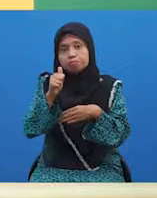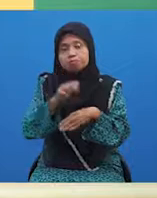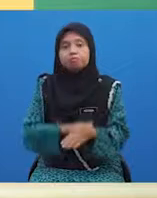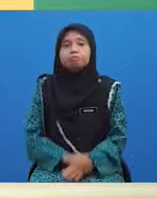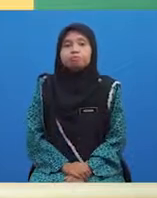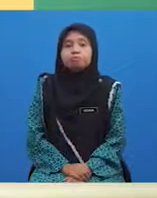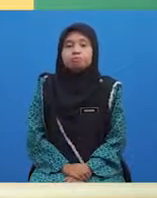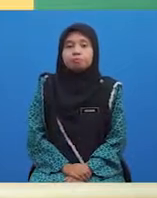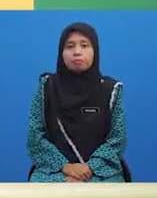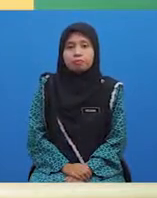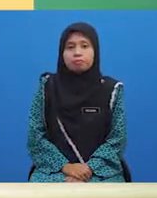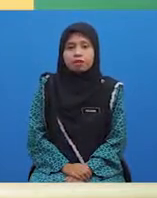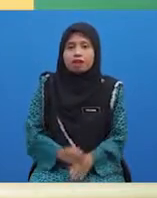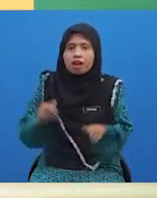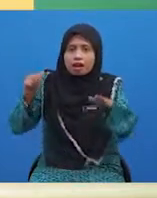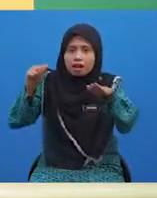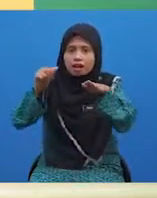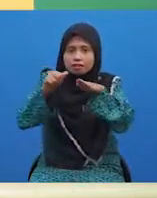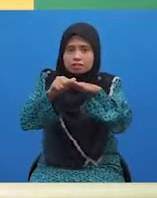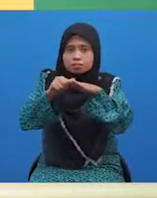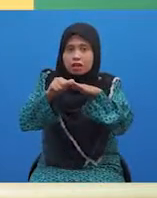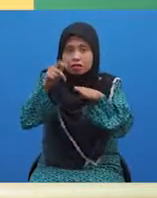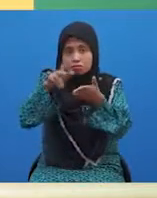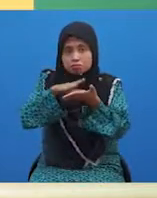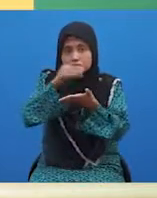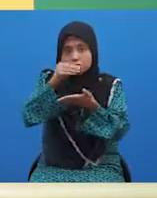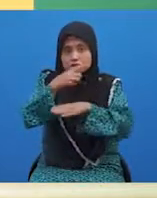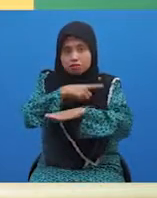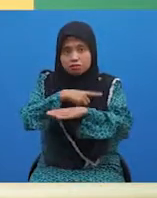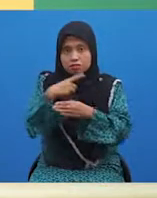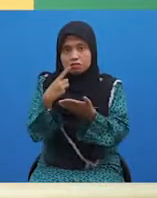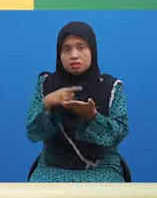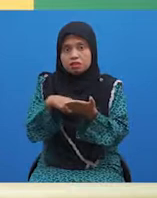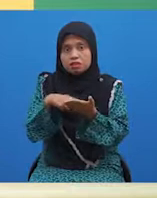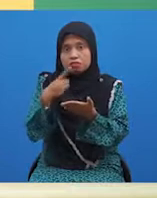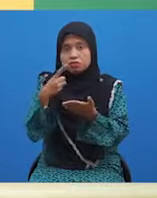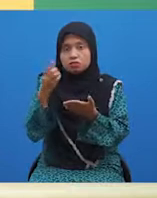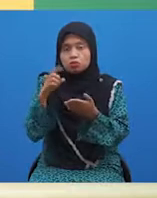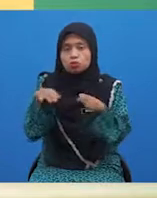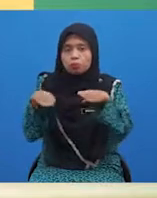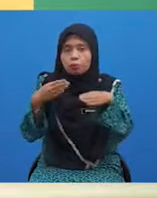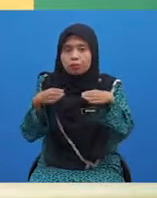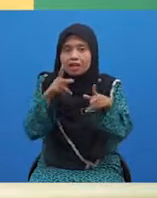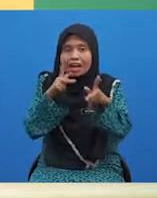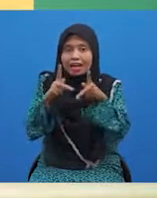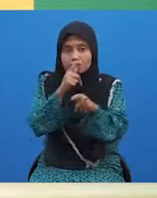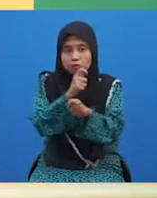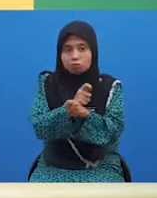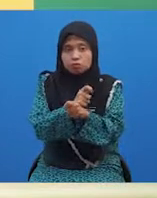pascakata. Aspek pelajaran kita hari ini ialah salah satu bidang kelompok kata